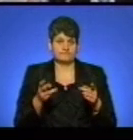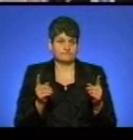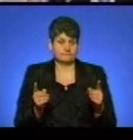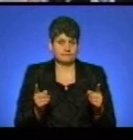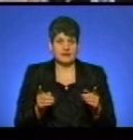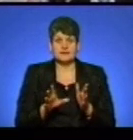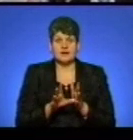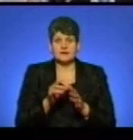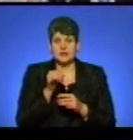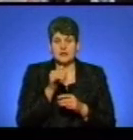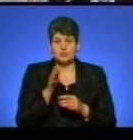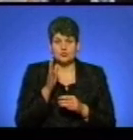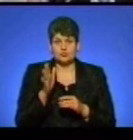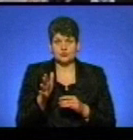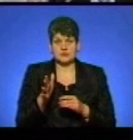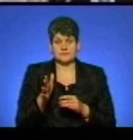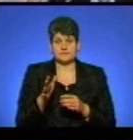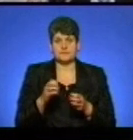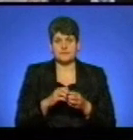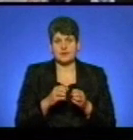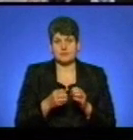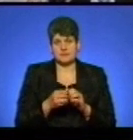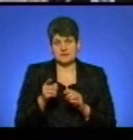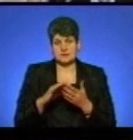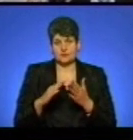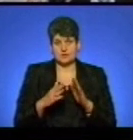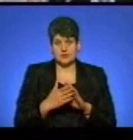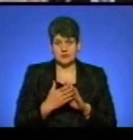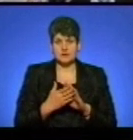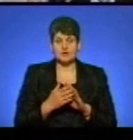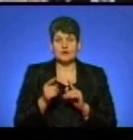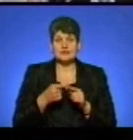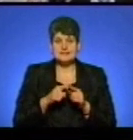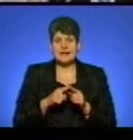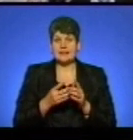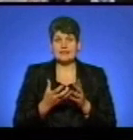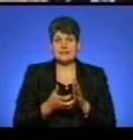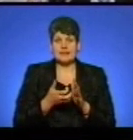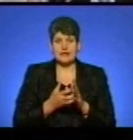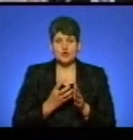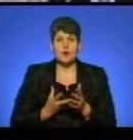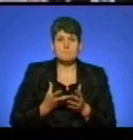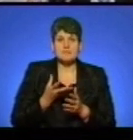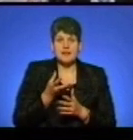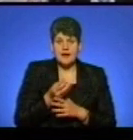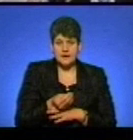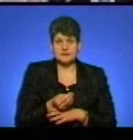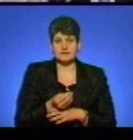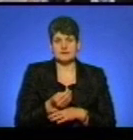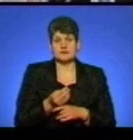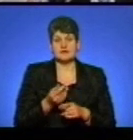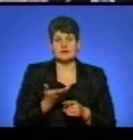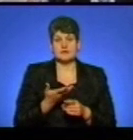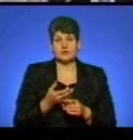енергетики не можуть бути заложниками такої ситуації. Тому що ця недоплата трьохмісячна призводить нам до